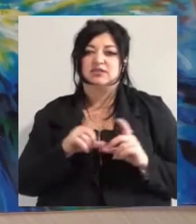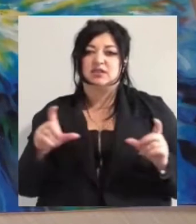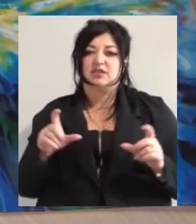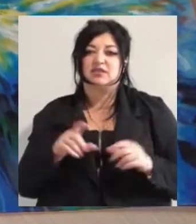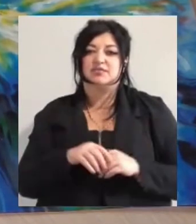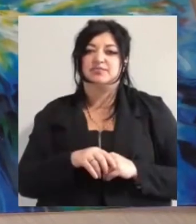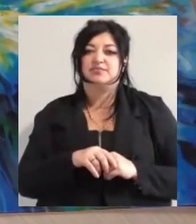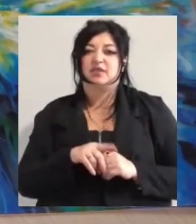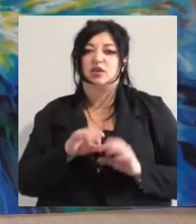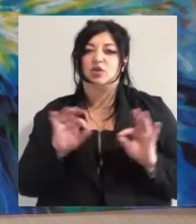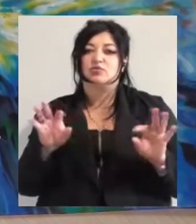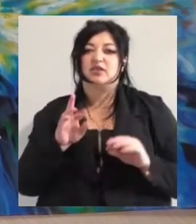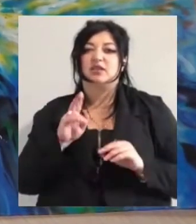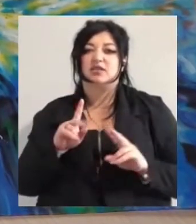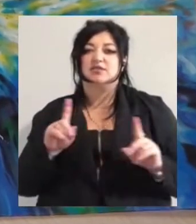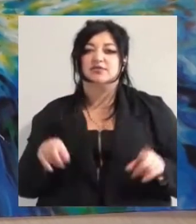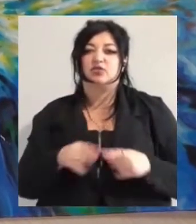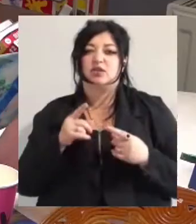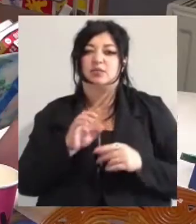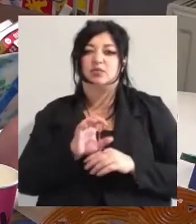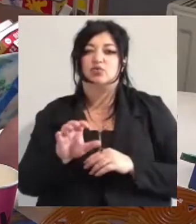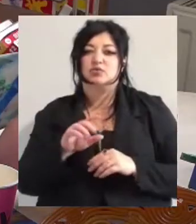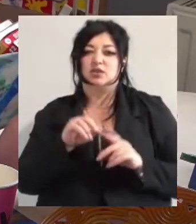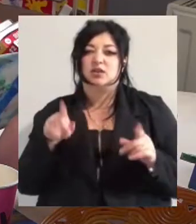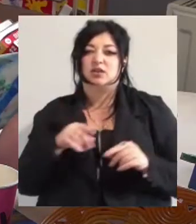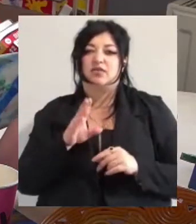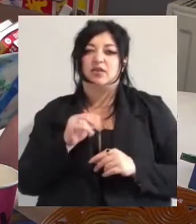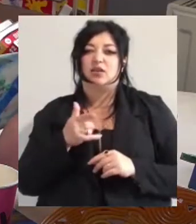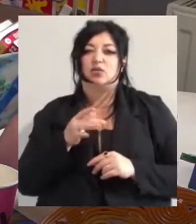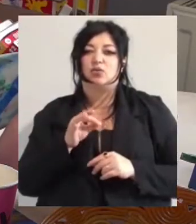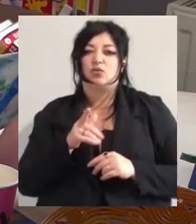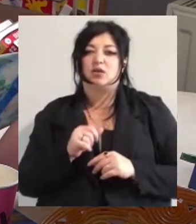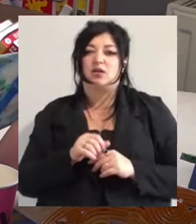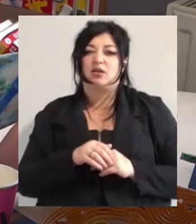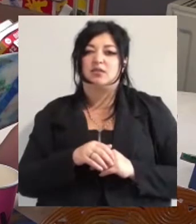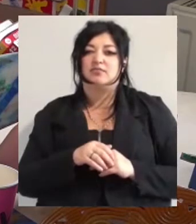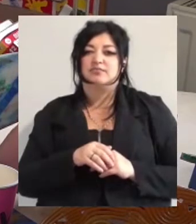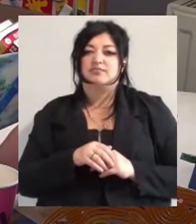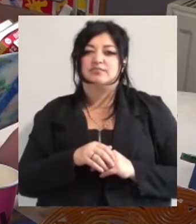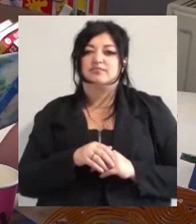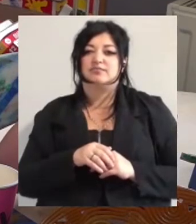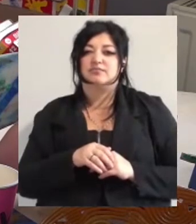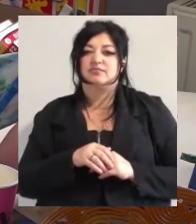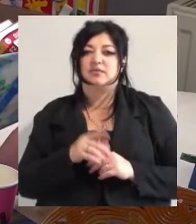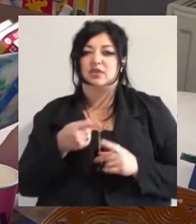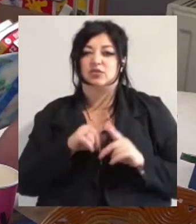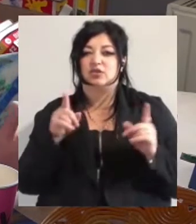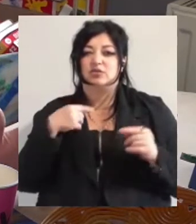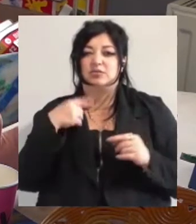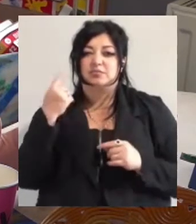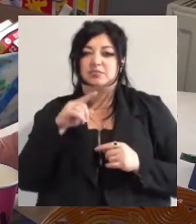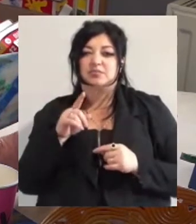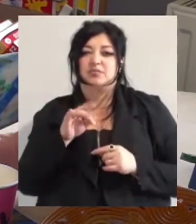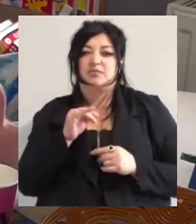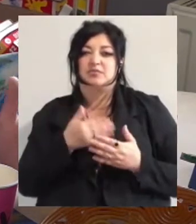Розповідає, як створила репродукцію картини Ван Гога. Цю картину я придумала в один вечір і зробила буквально за 4 часа.